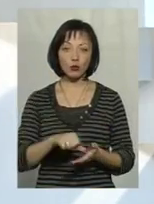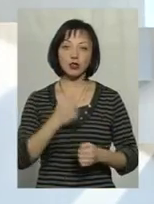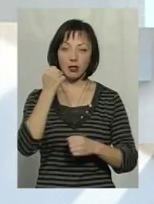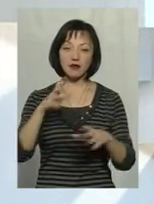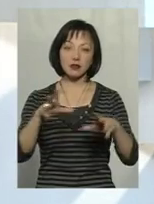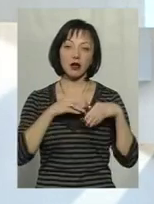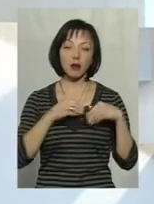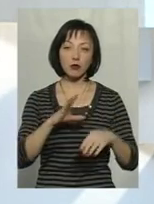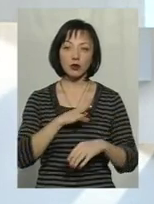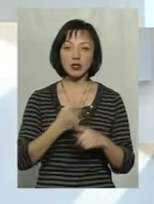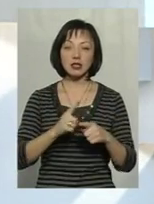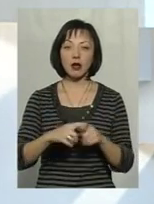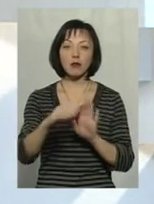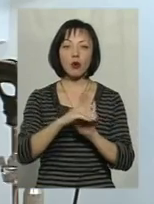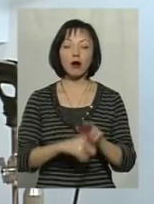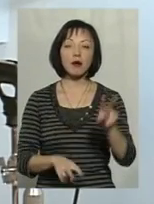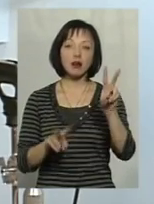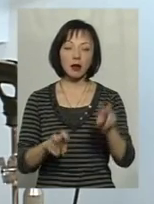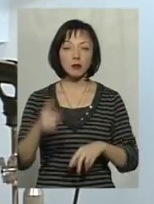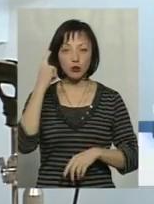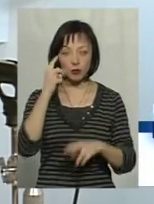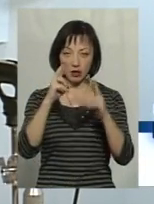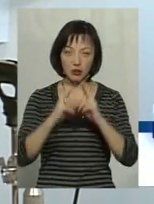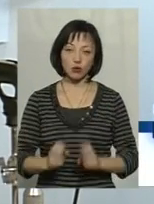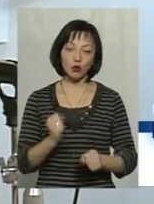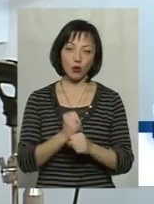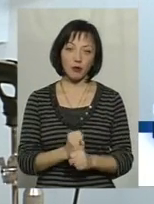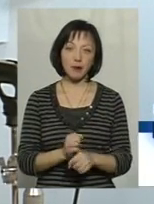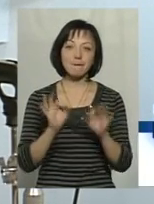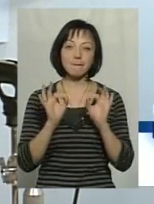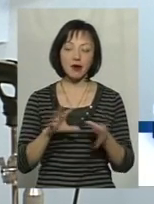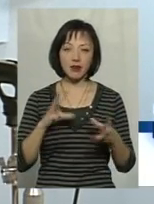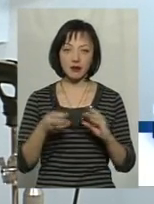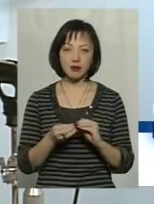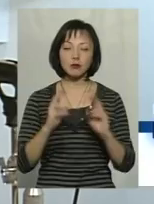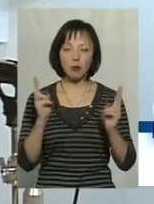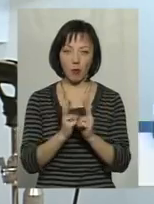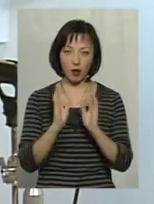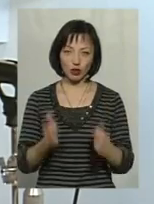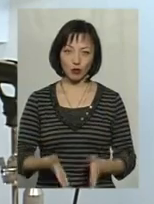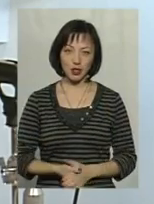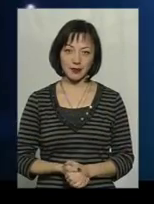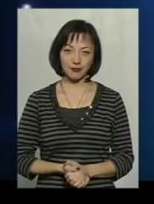дякую усім, хто був із нами. Це була тема. Думайте, аналізуйте, робіть висновки. Побачимось.